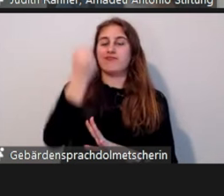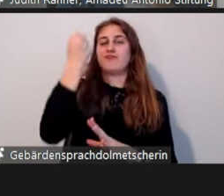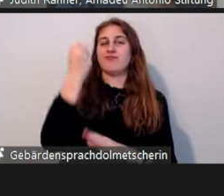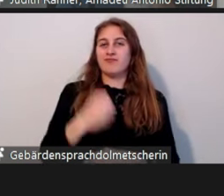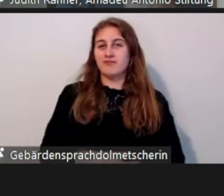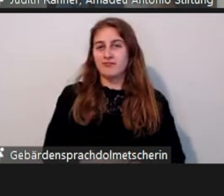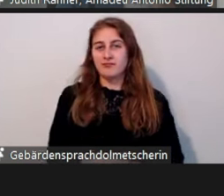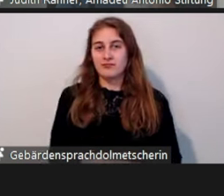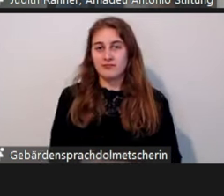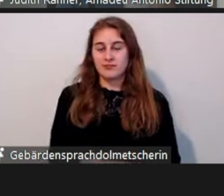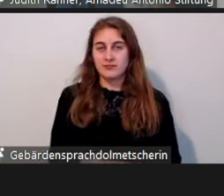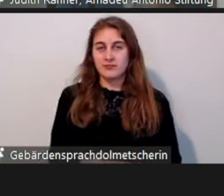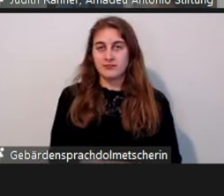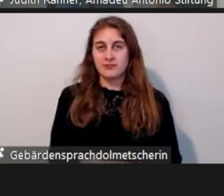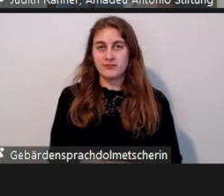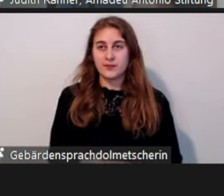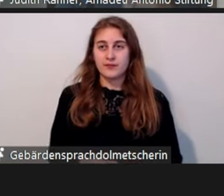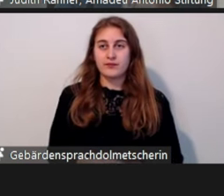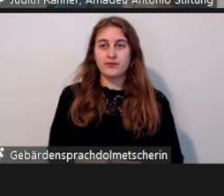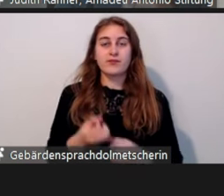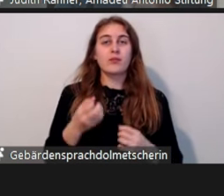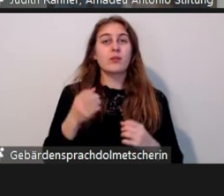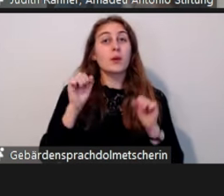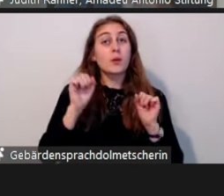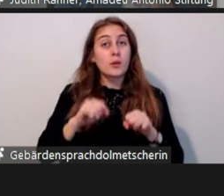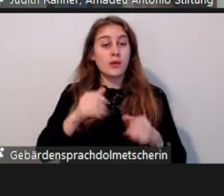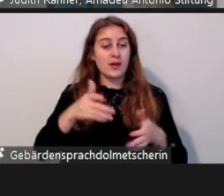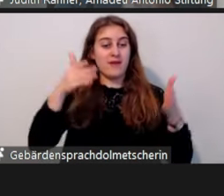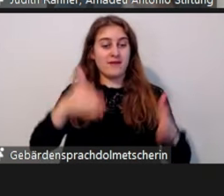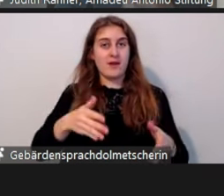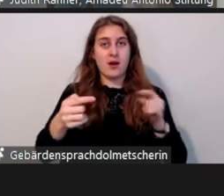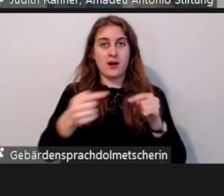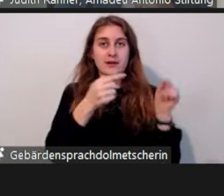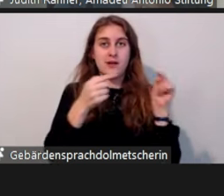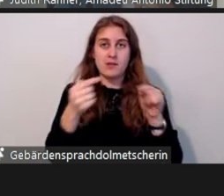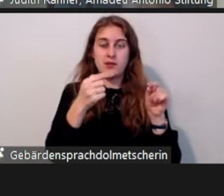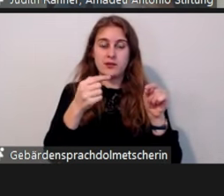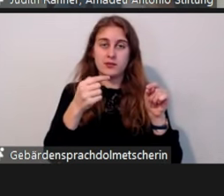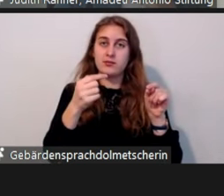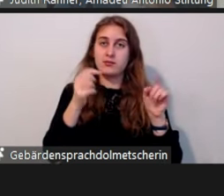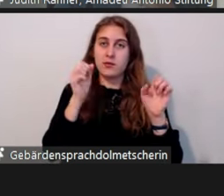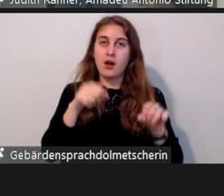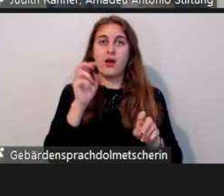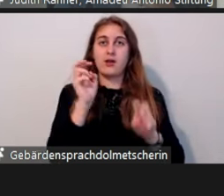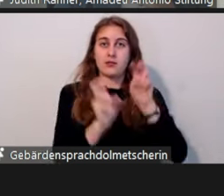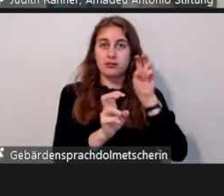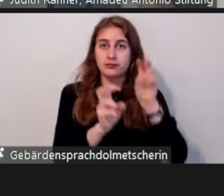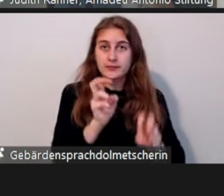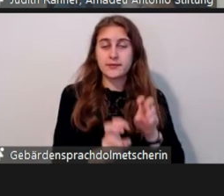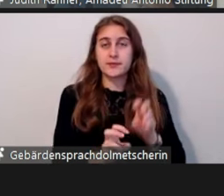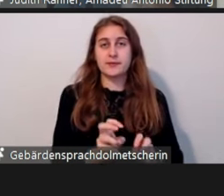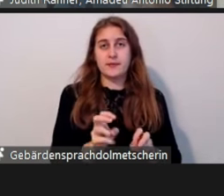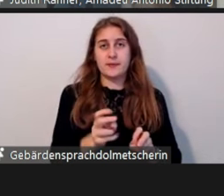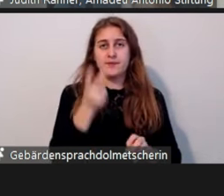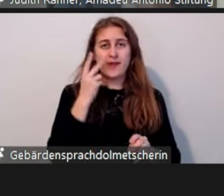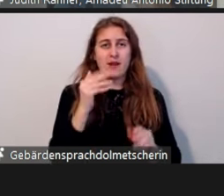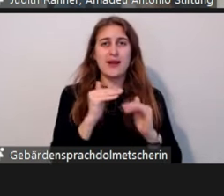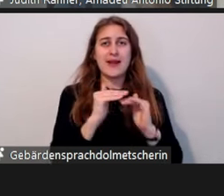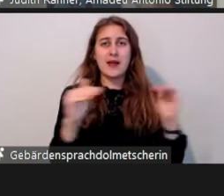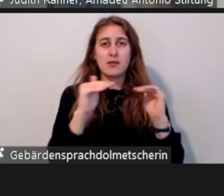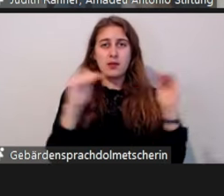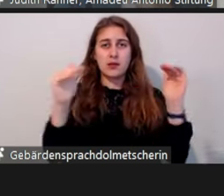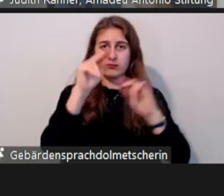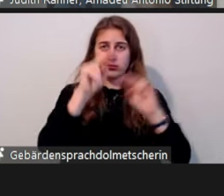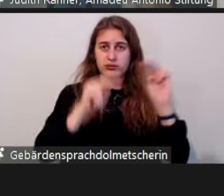nochmal vertiefend an bestimmte Fachdebatten reinzugehen, da auch nochmal bestimmte Ebenen genauer anzugucken und auch nochmal